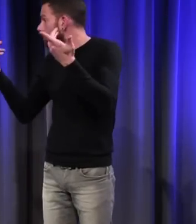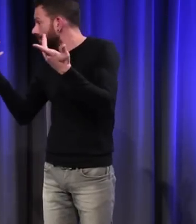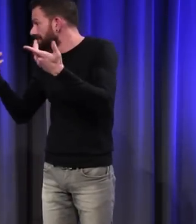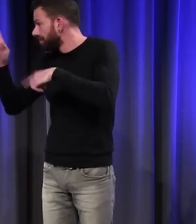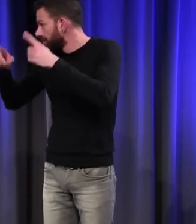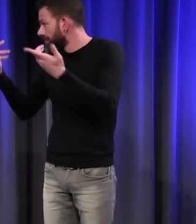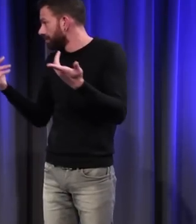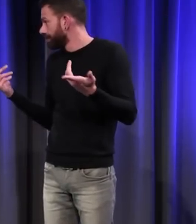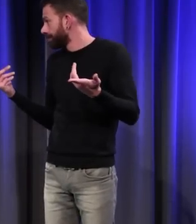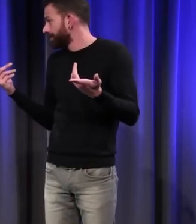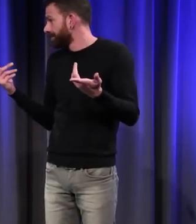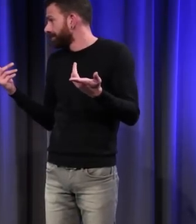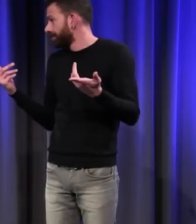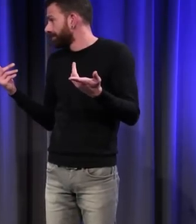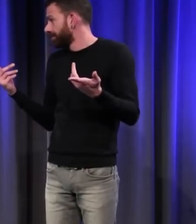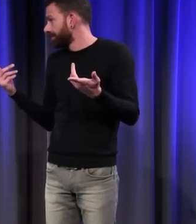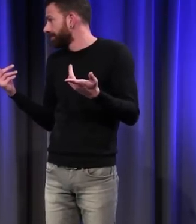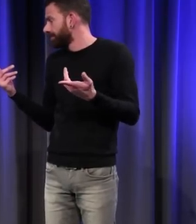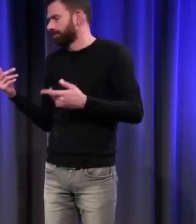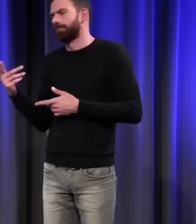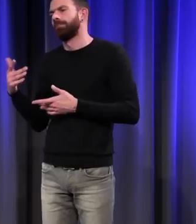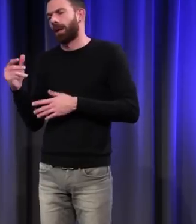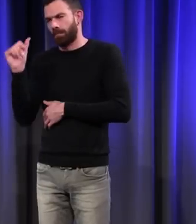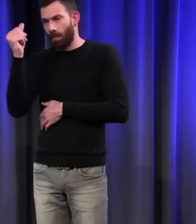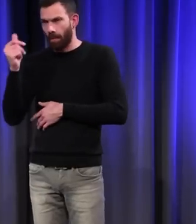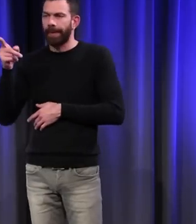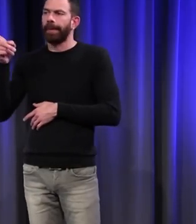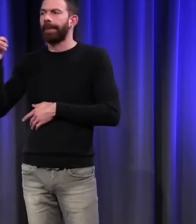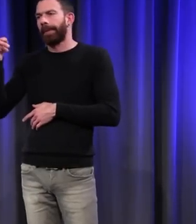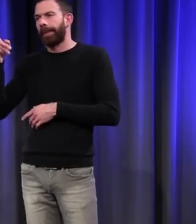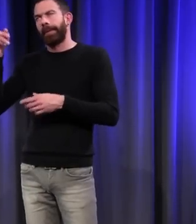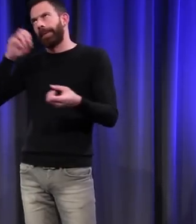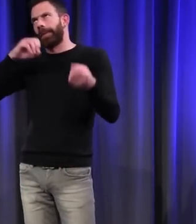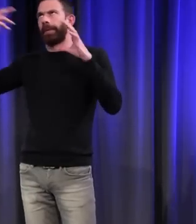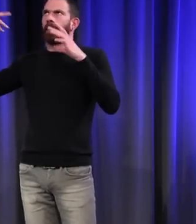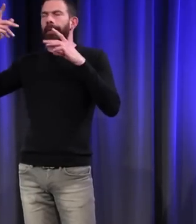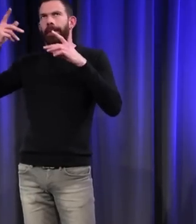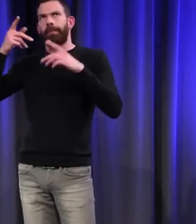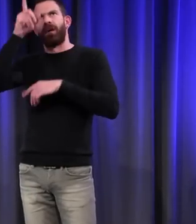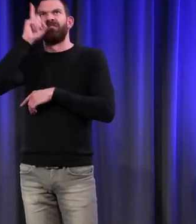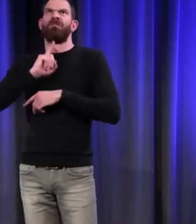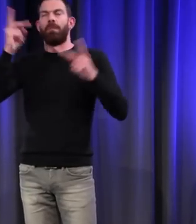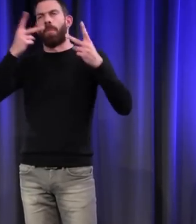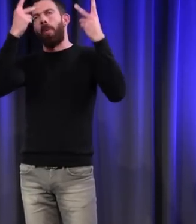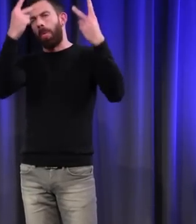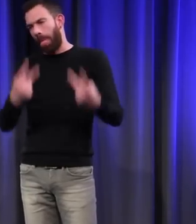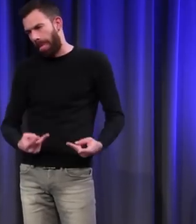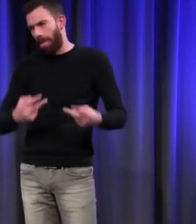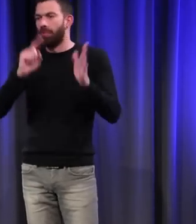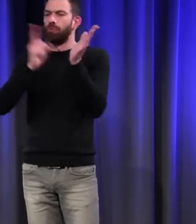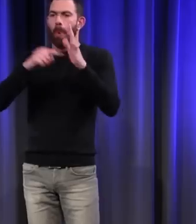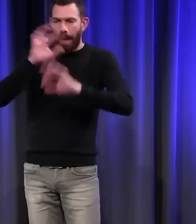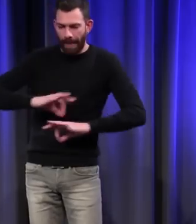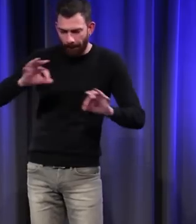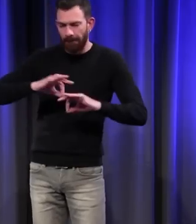Il faut absolument évacuer l'idée d'un statut dévalorisé, pas de droit, pas d'existence